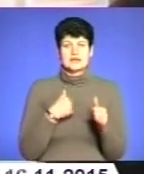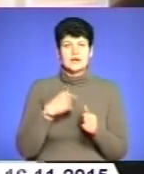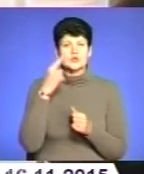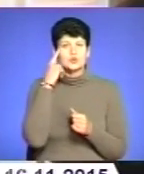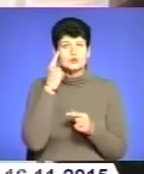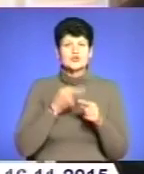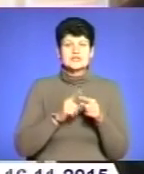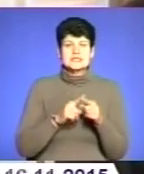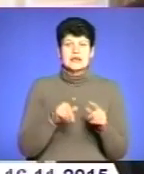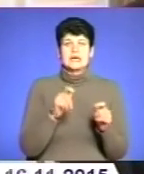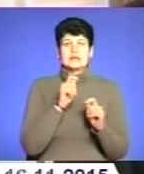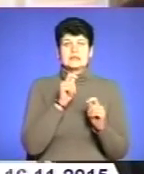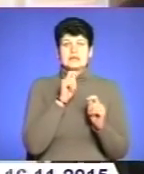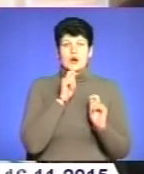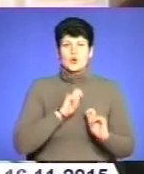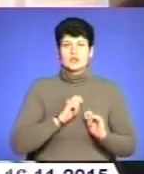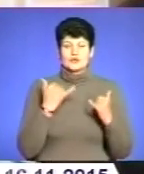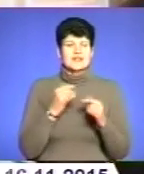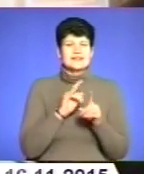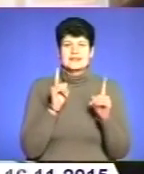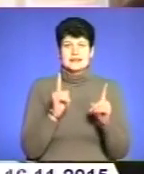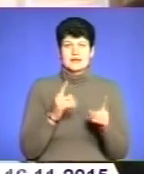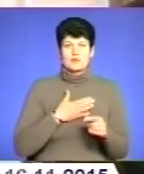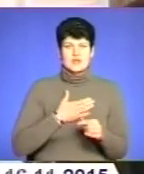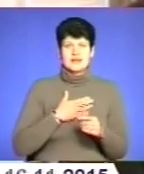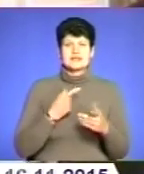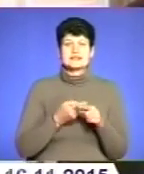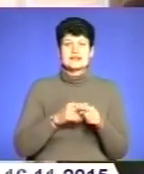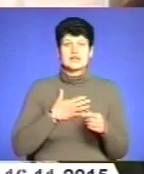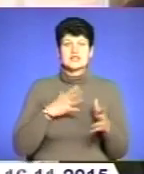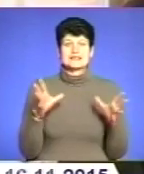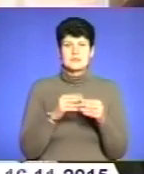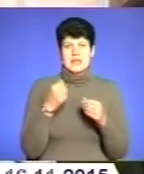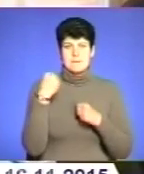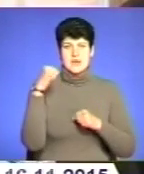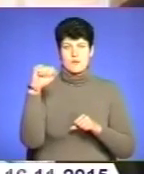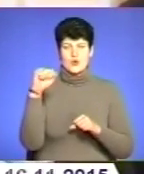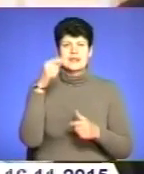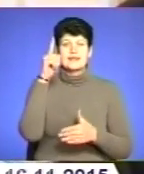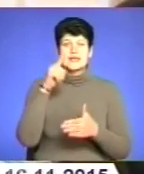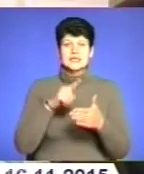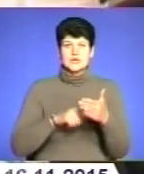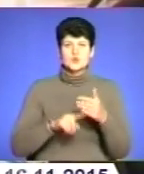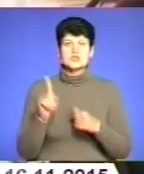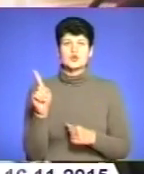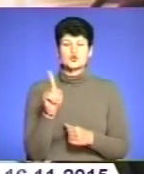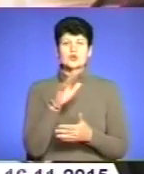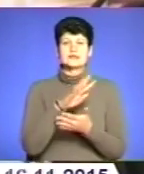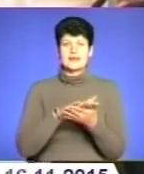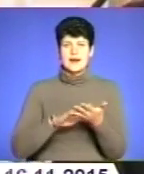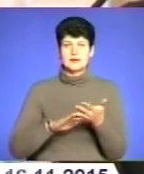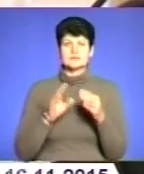нагорода сьогодні – не тільки моя, це є наша спільна перемога. І надіюся, що далі